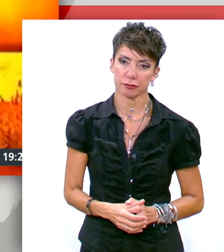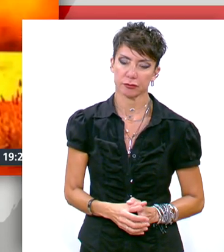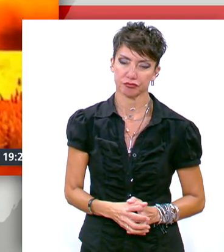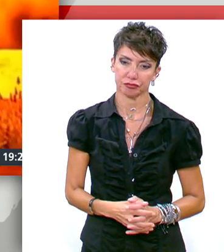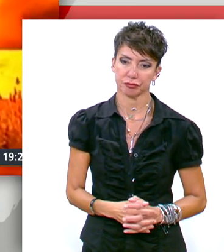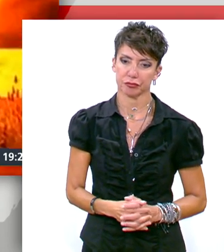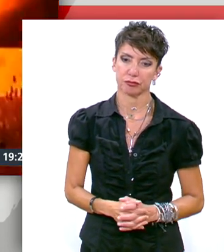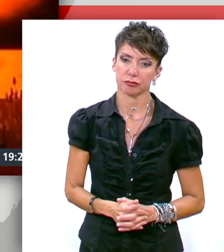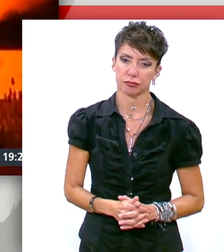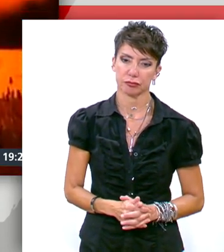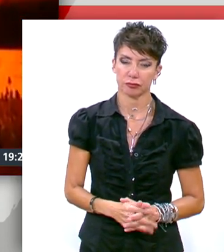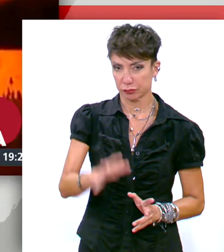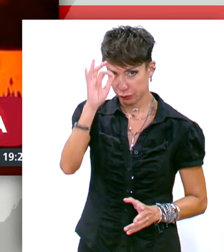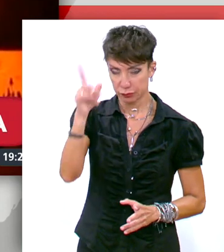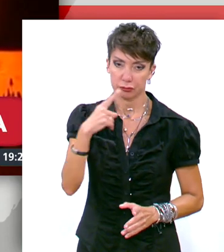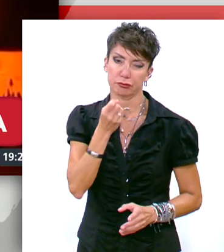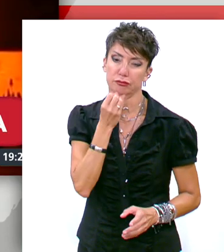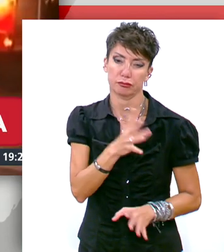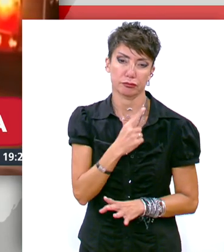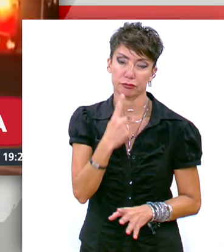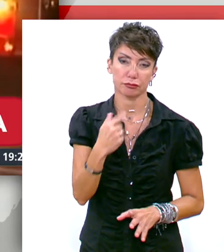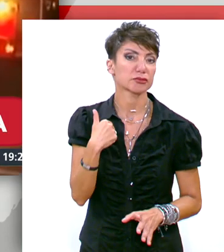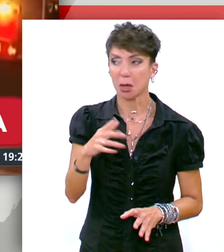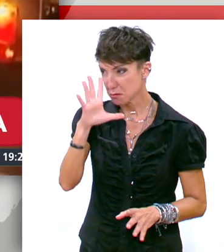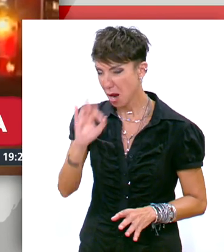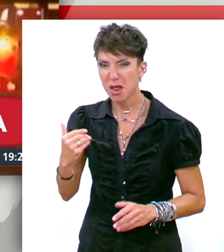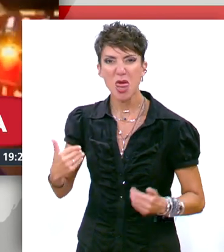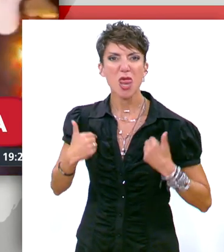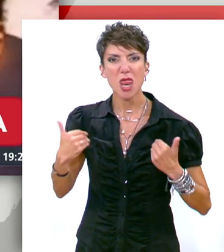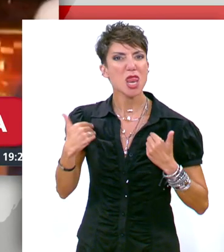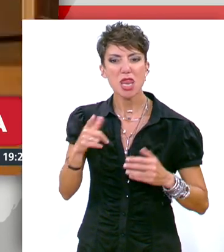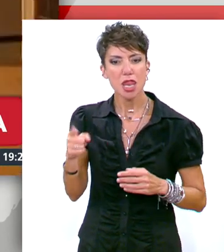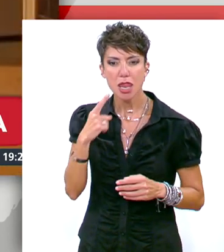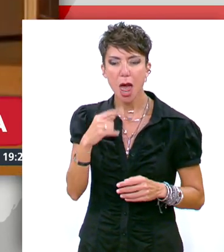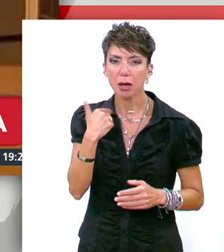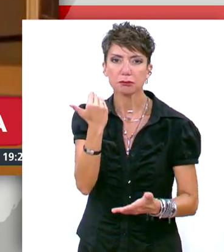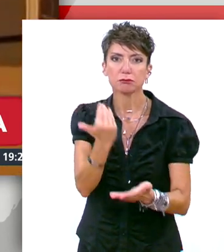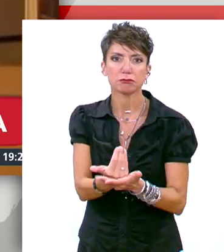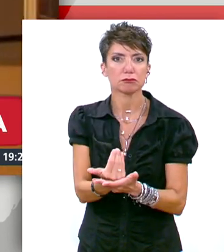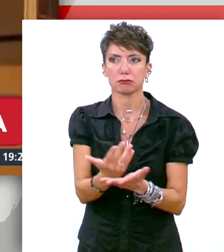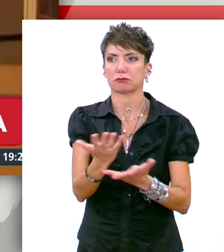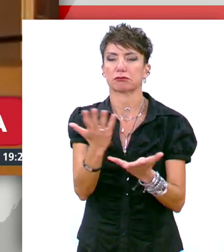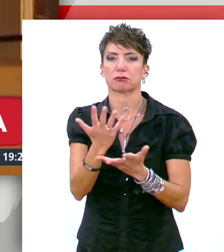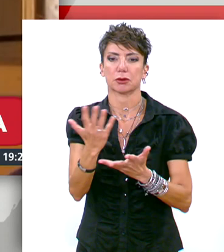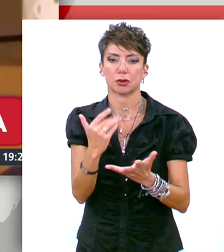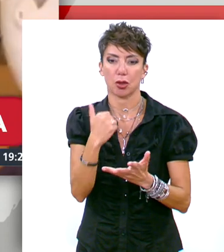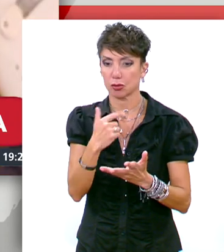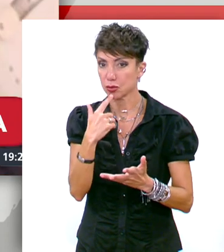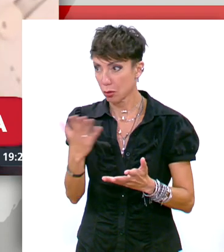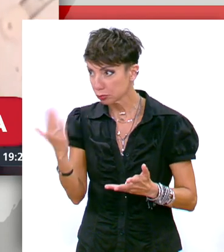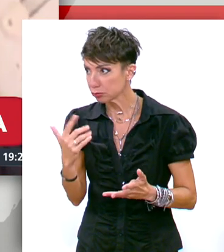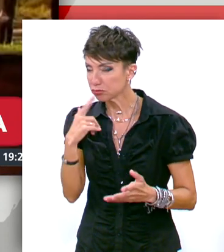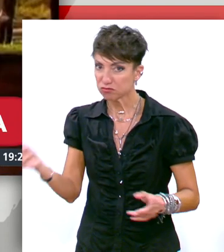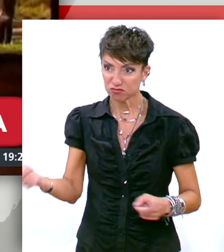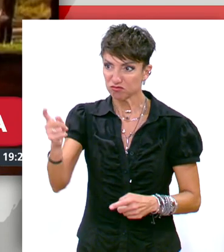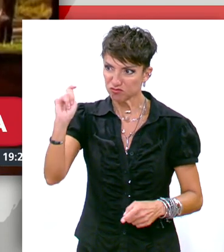Η αστυνομία καταγγέλει ότι οι νεαροί μετανάστες φτάνουν ακόμη και στο σημείο να ζητούν από εγκληματικές οργανώσεις να διαπράξουν